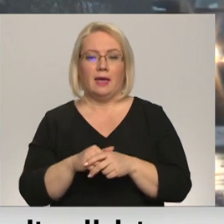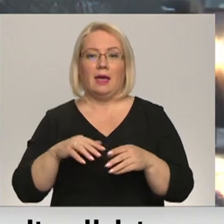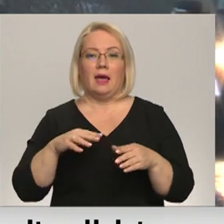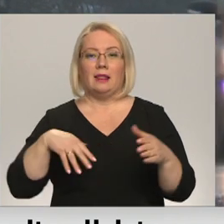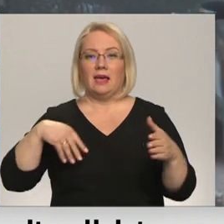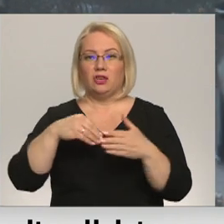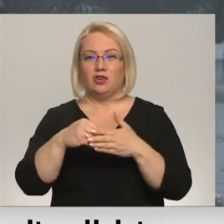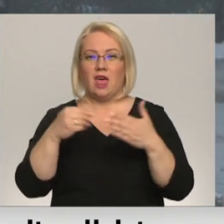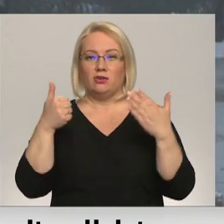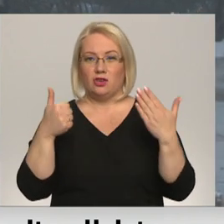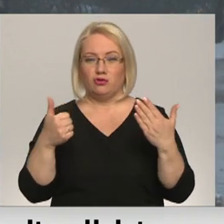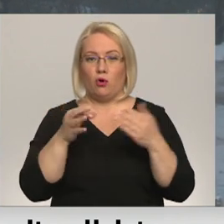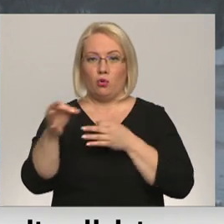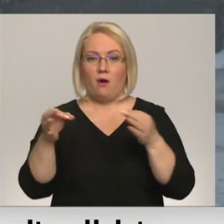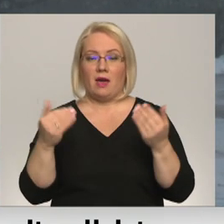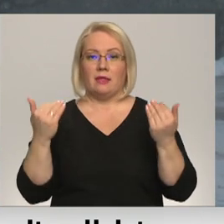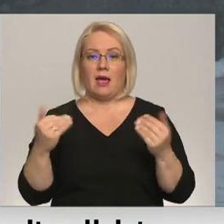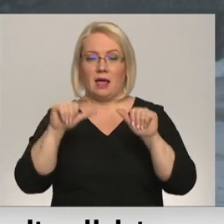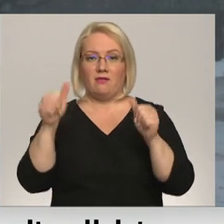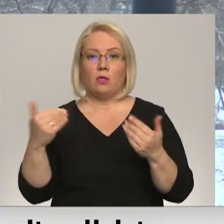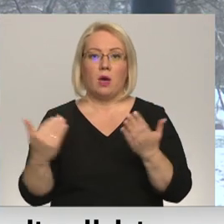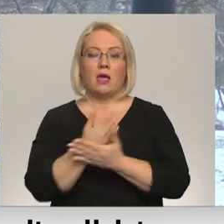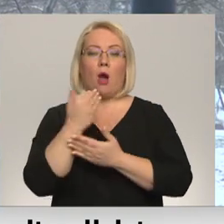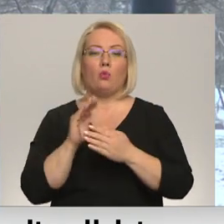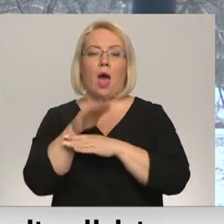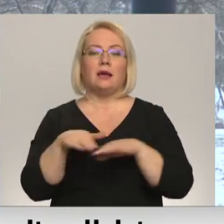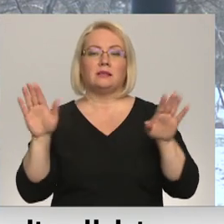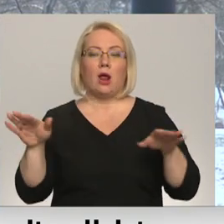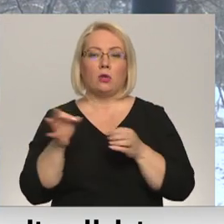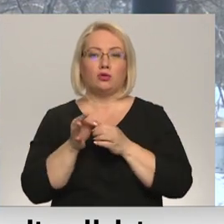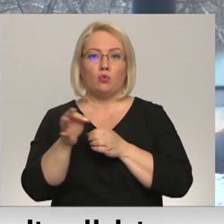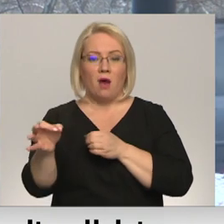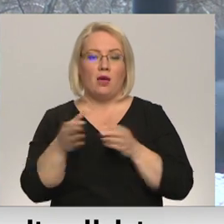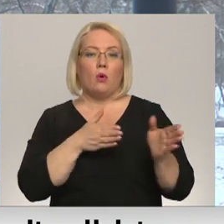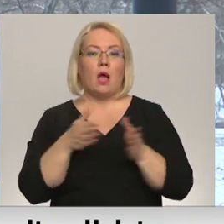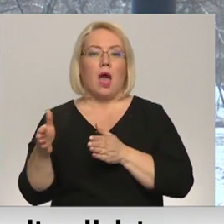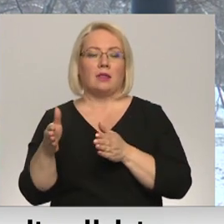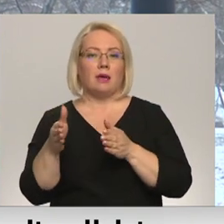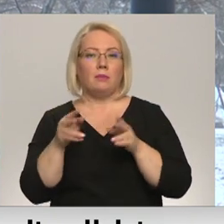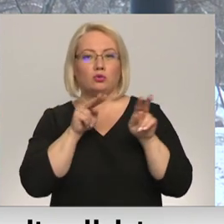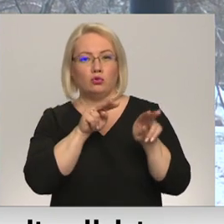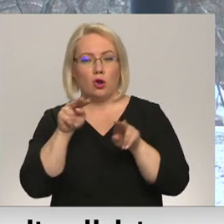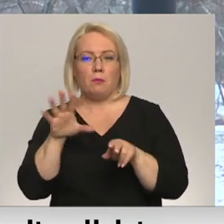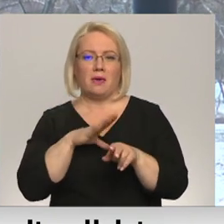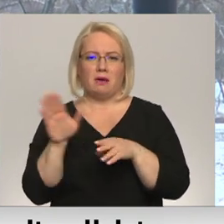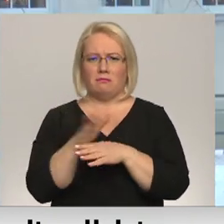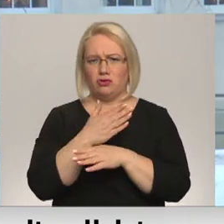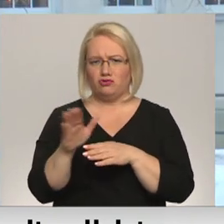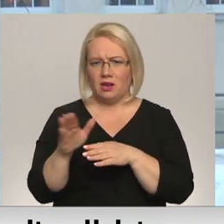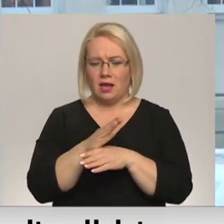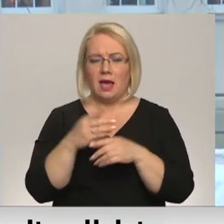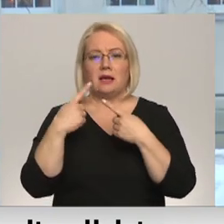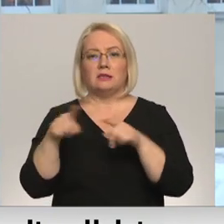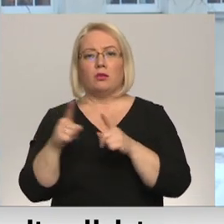sešos novados, kas tagad kopīgi veido jauno aizkrauklis novadu kārtības uzraudzīšana, bijusi ļoti atšķirīgi. Citviet periodiski